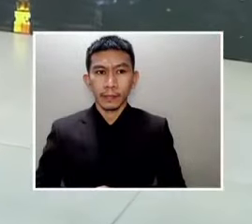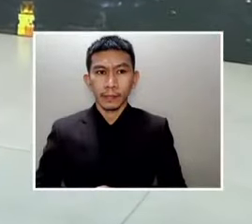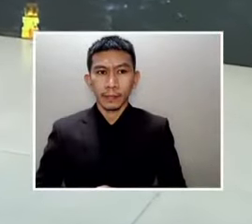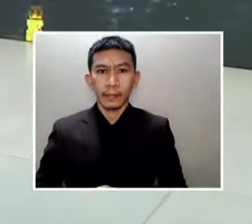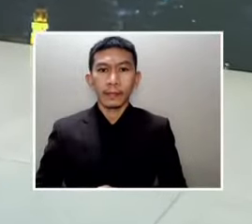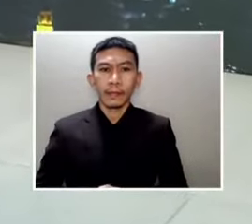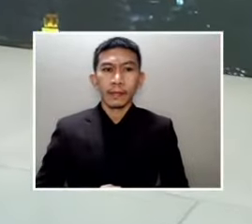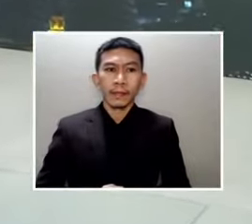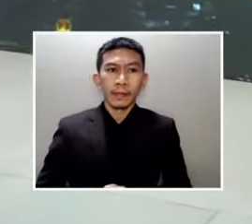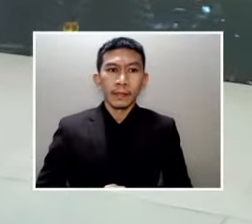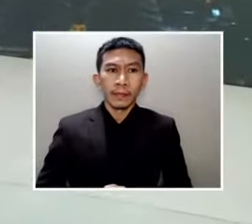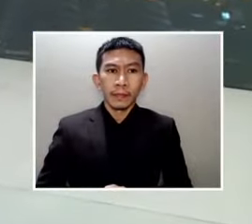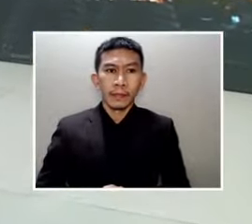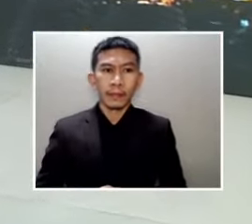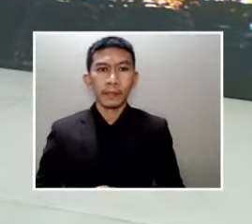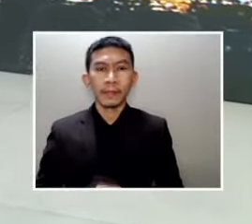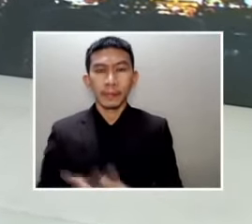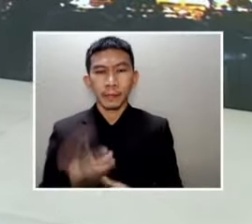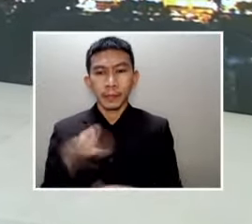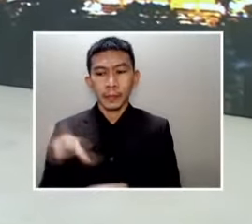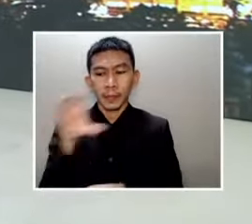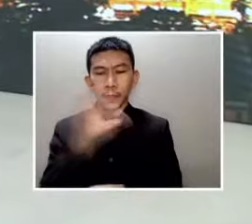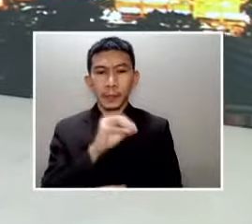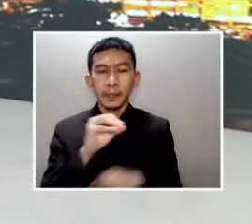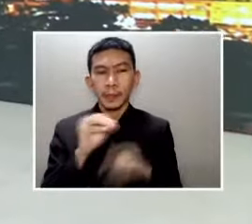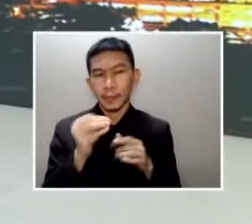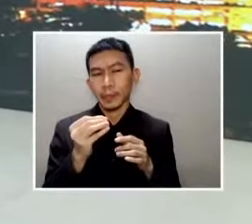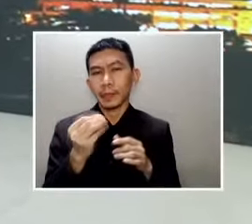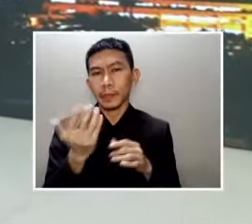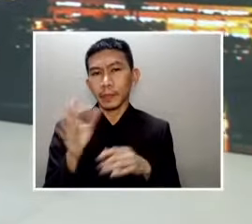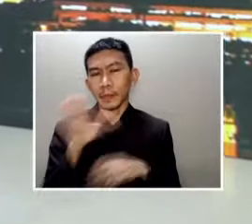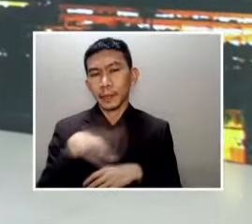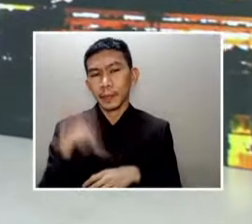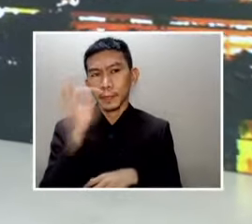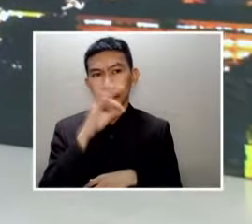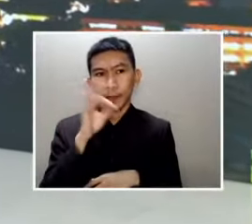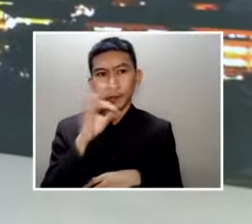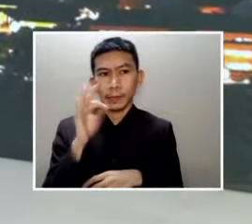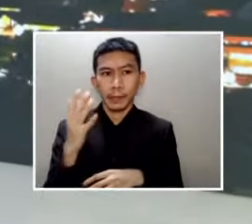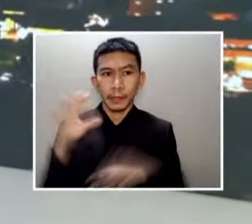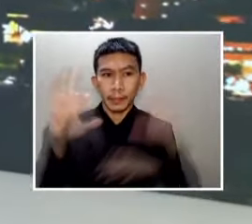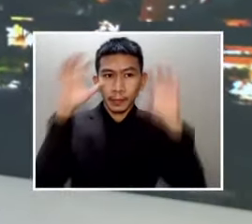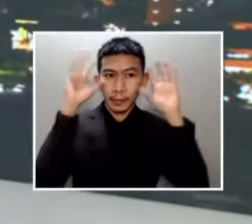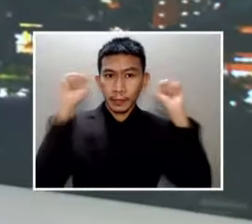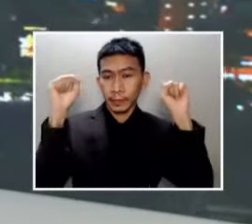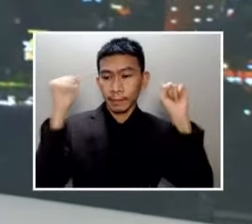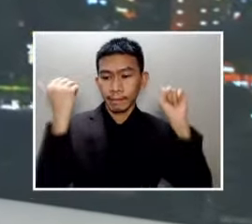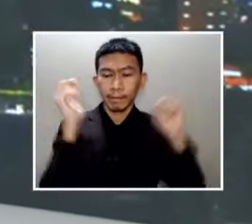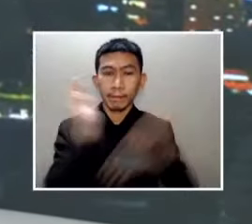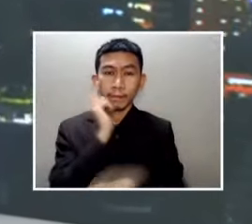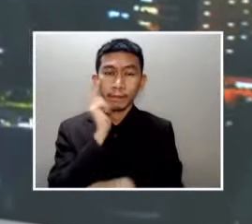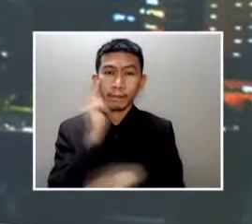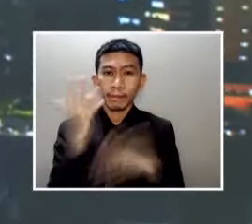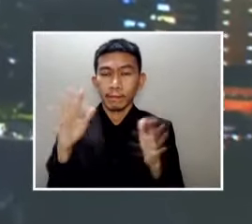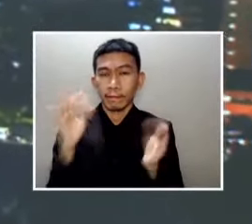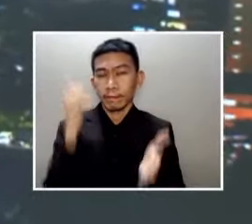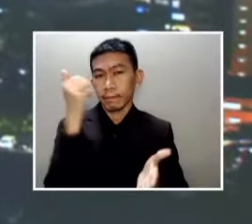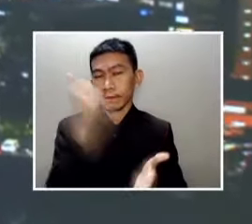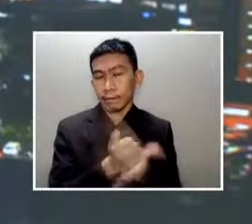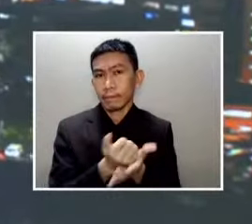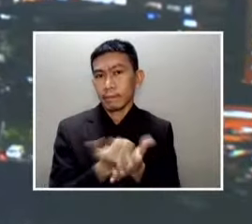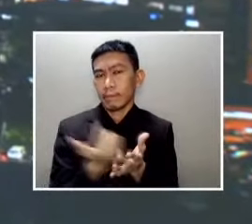Magandang gabi, bayan! Inaprobahan na ni Pangulong Duterte ang pagsasailalim sa General Community